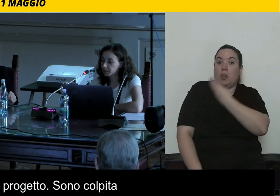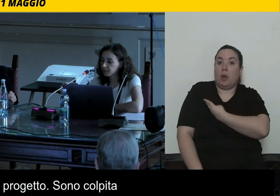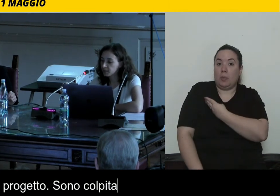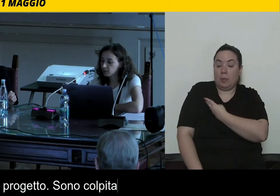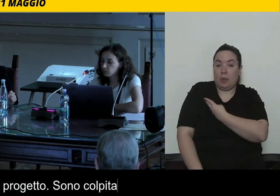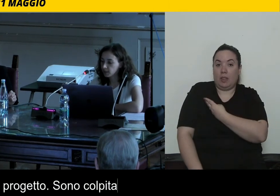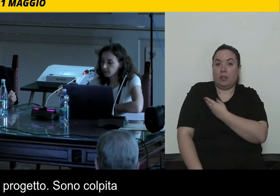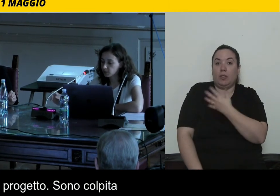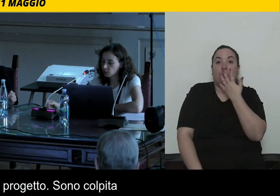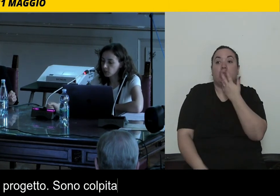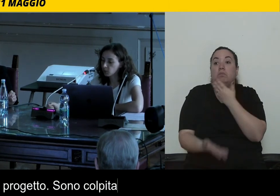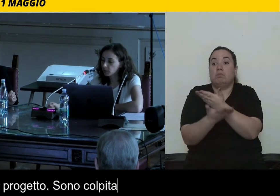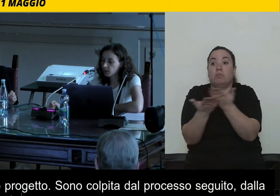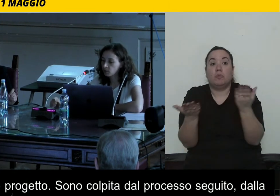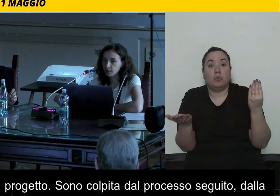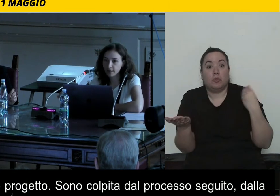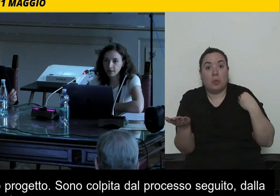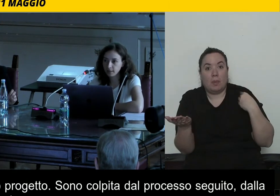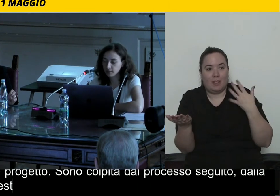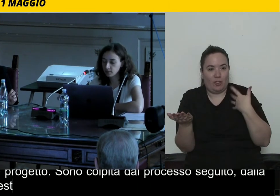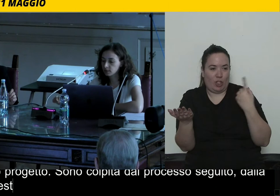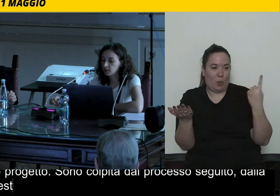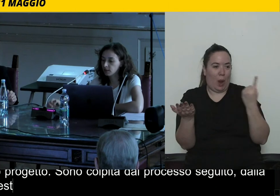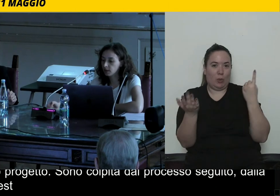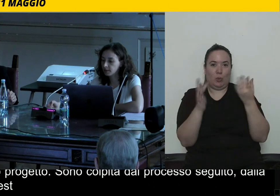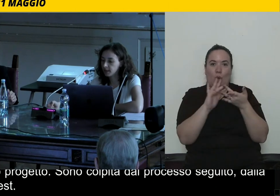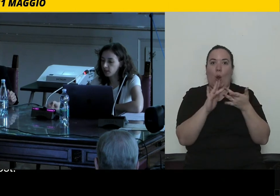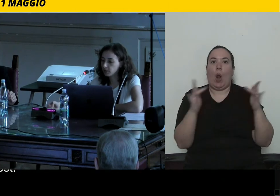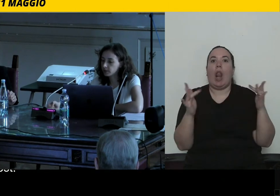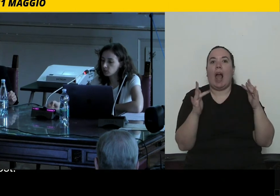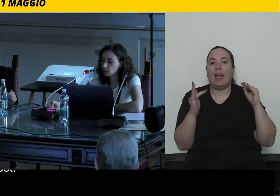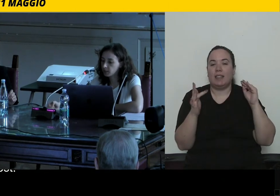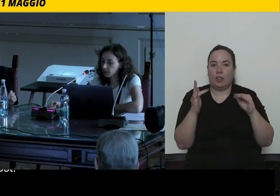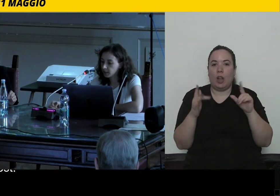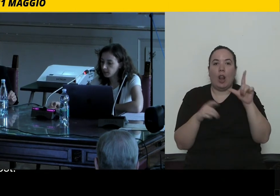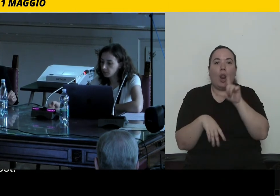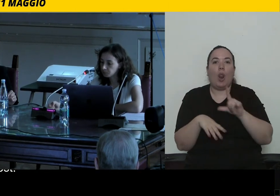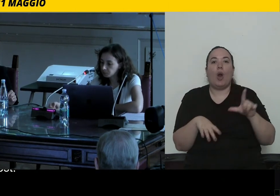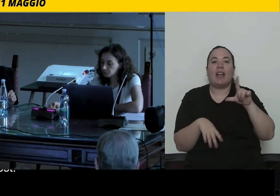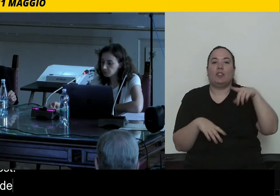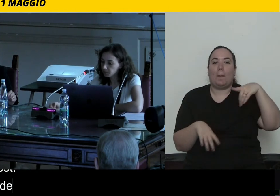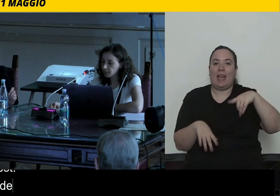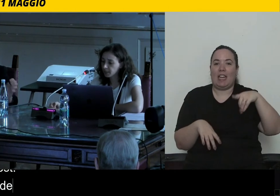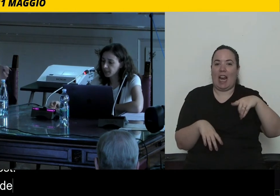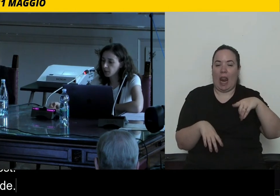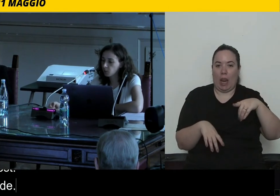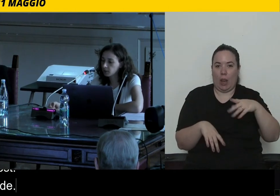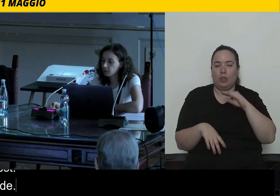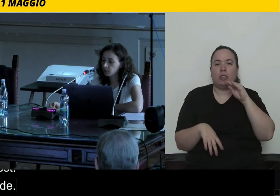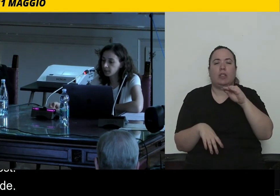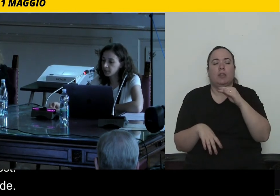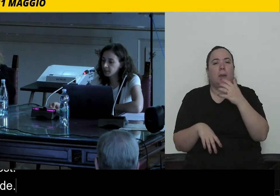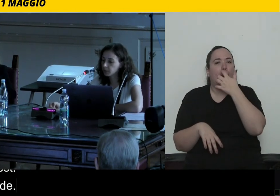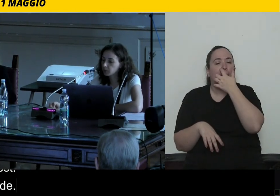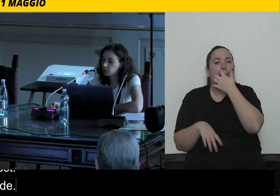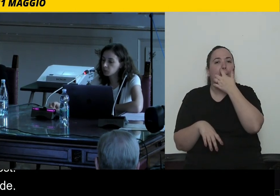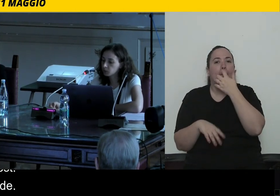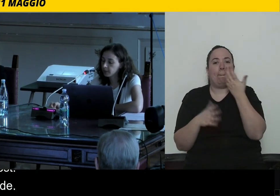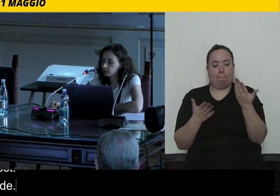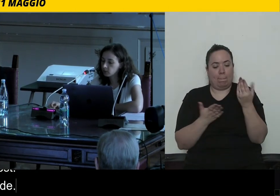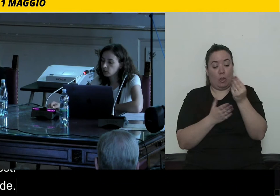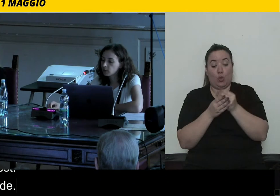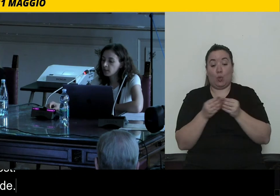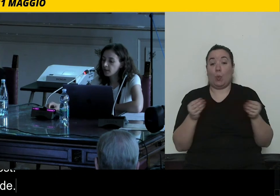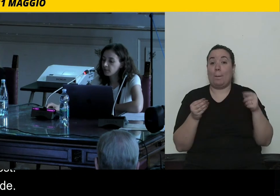Partirete dalle domande, ce n'è una online da Lorenzo Perinello, che chiede quanto è importante per questo